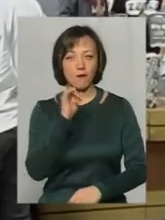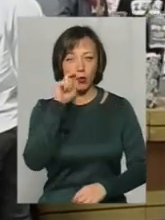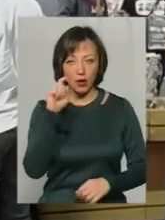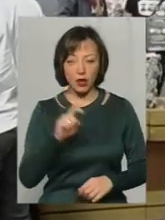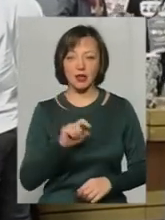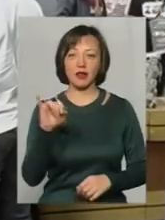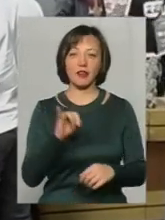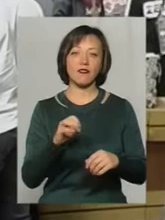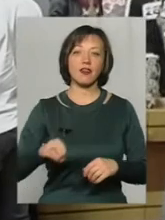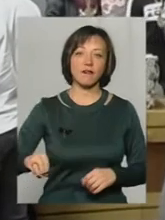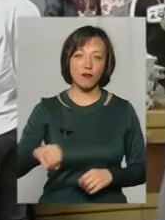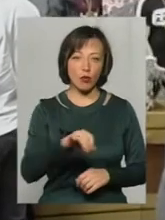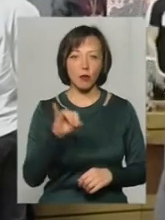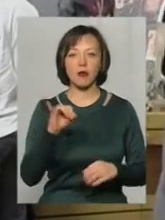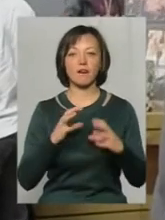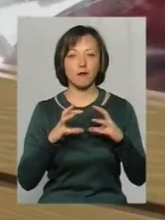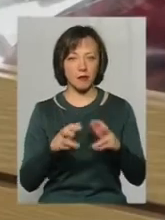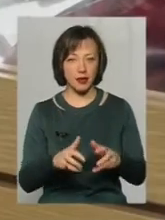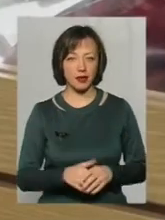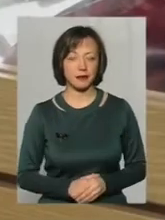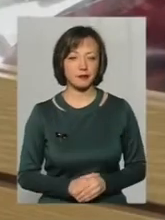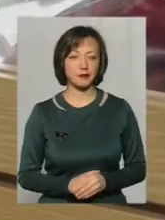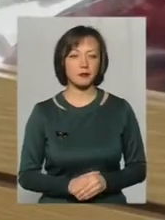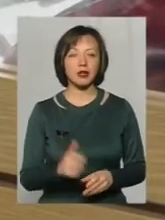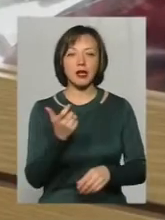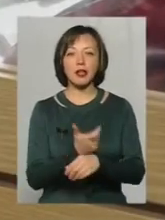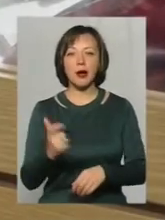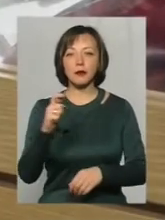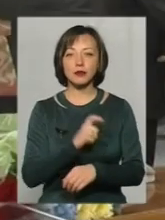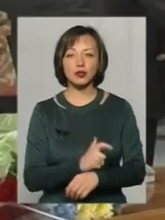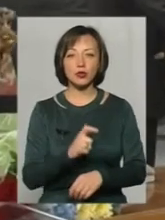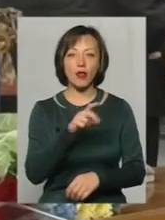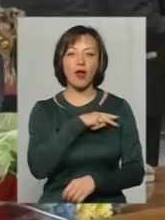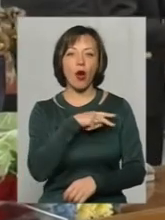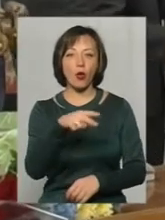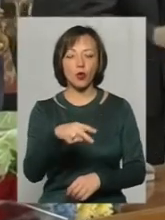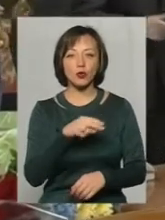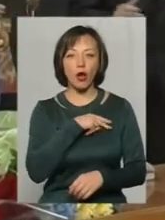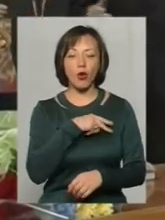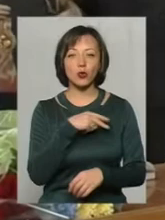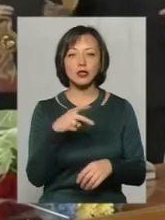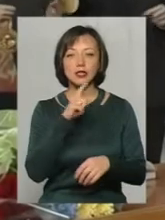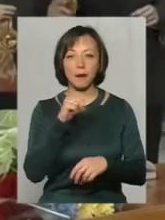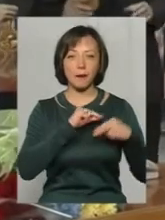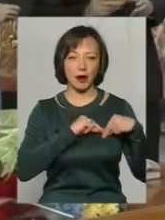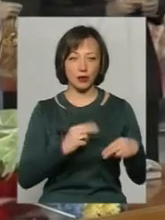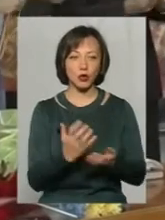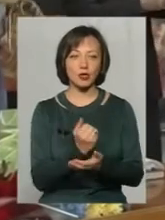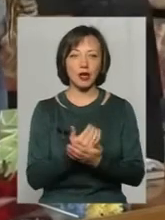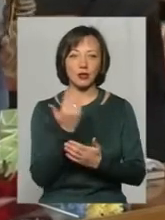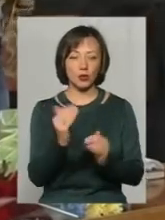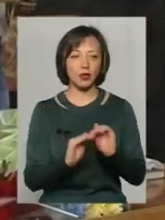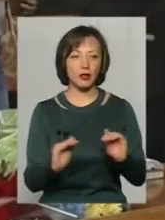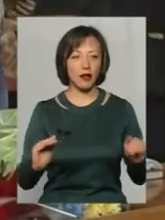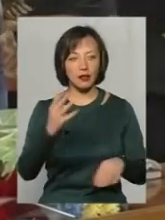Україні, і в Європі, і в мірі. Найбільшою нагородою за працю, за словами Анатолія Миколаєвича, є досягнення його учнів.